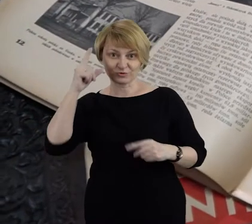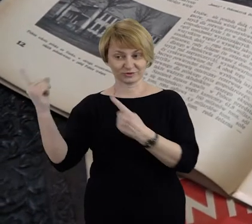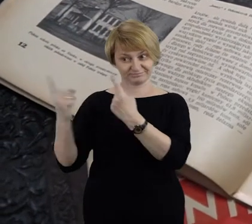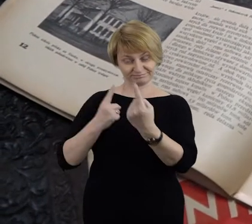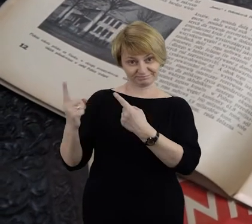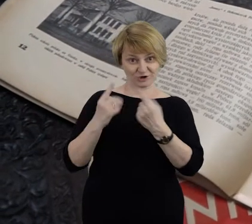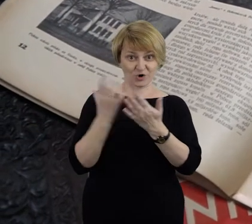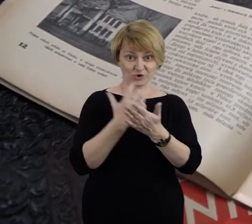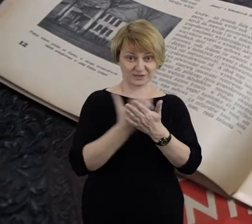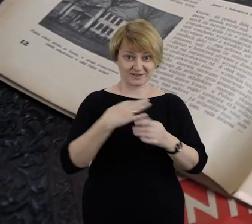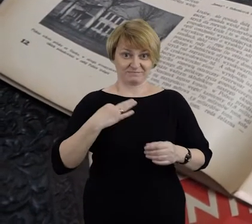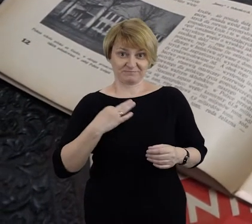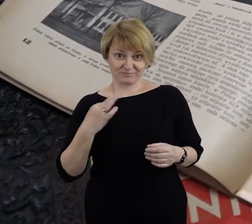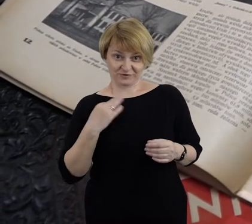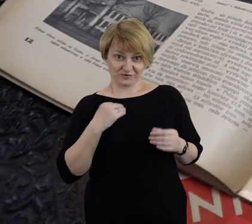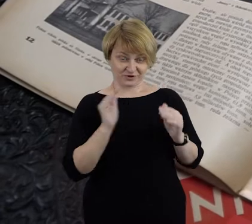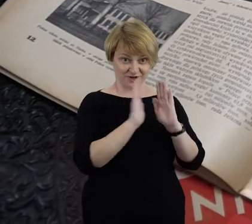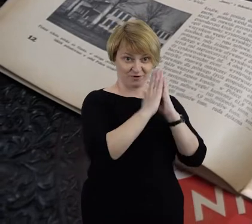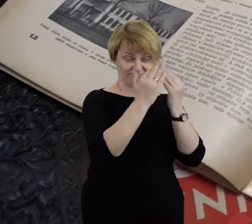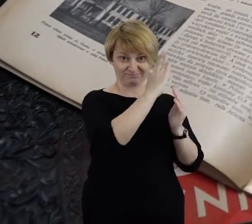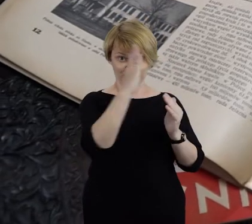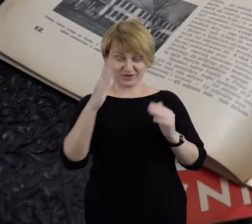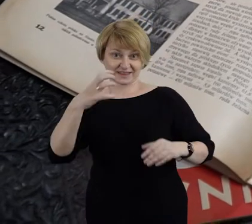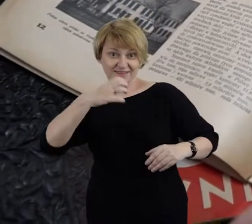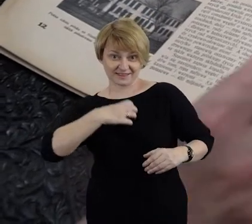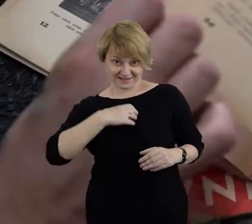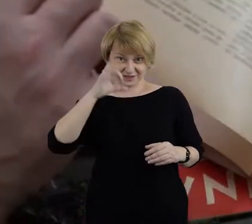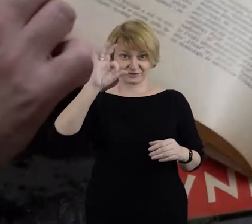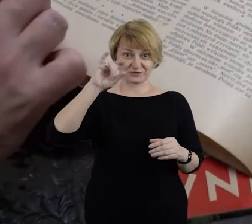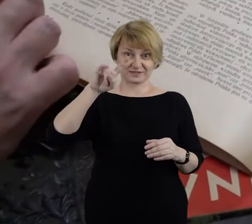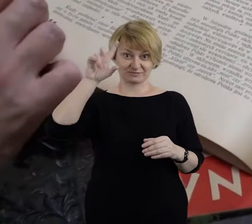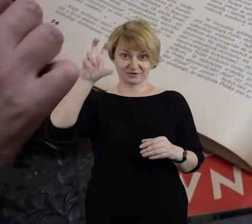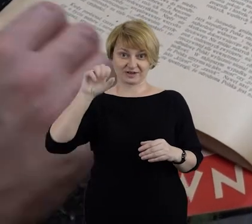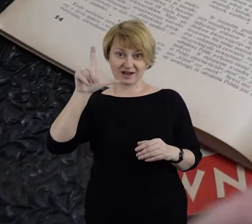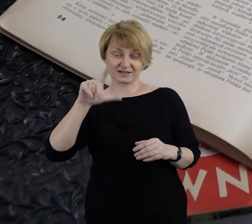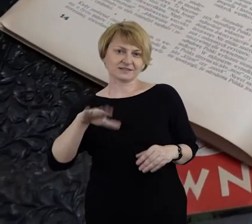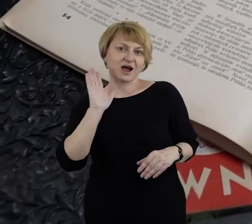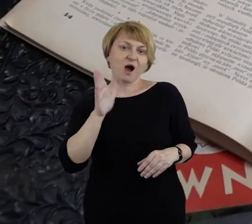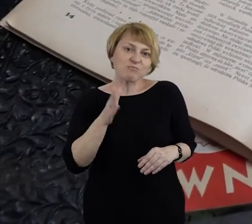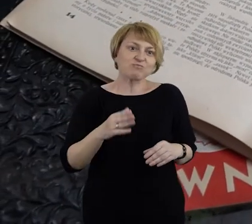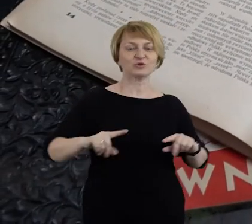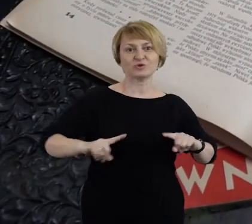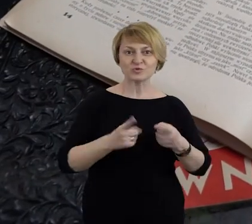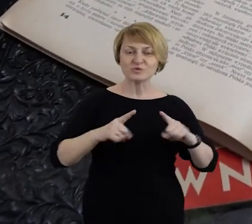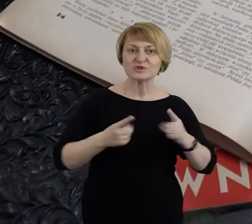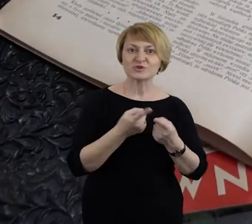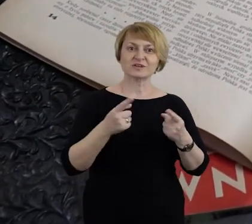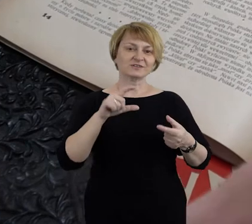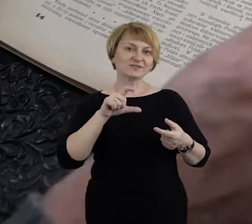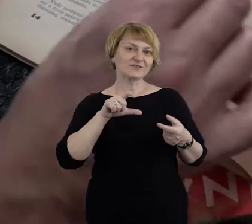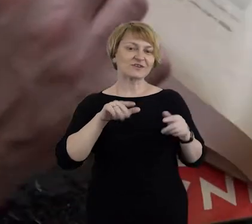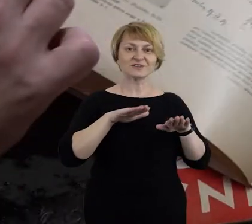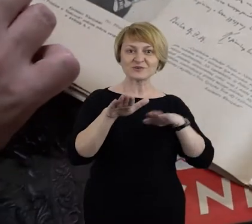korzystali z prywatnego księgozbioru dyrektora Spychalskiego, a potem po prostu urządzono tą